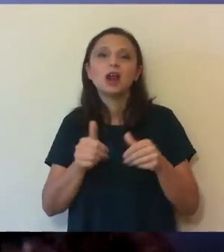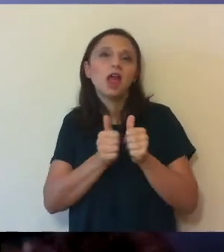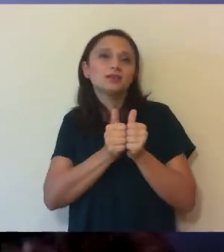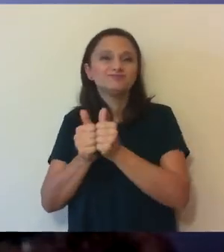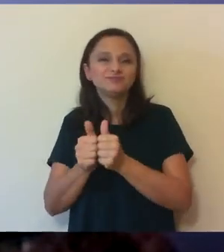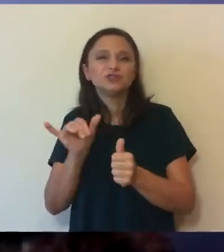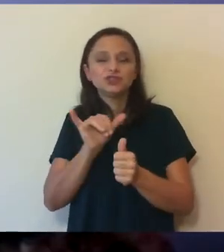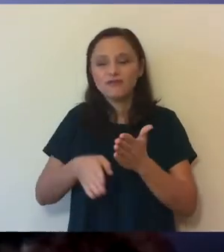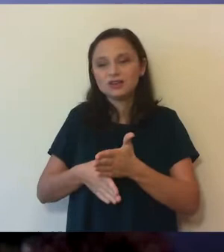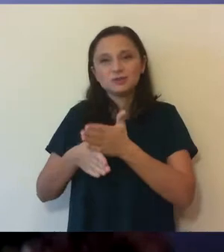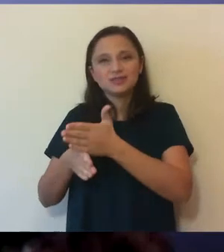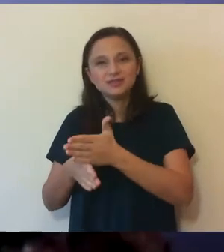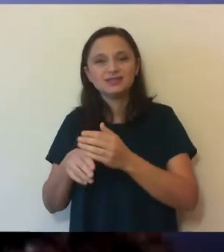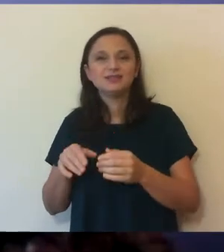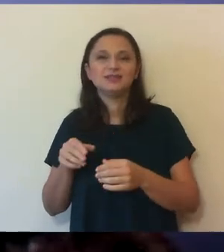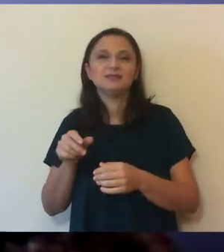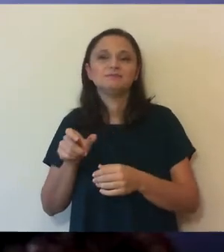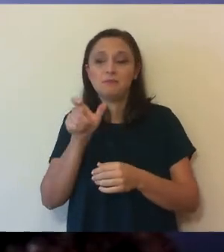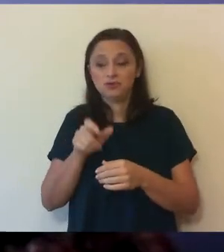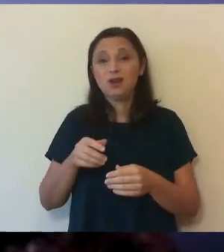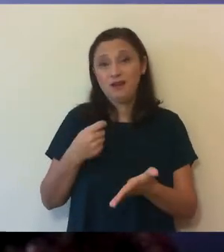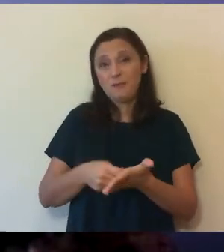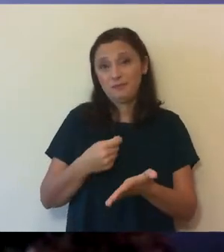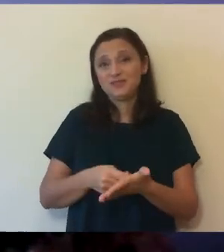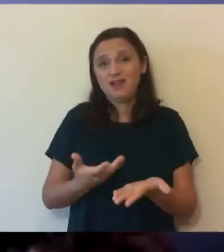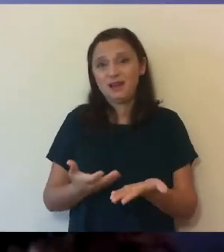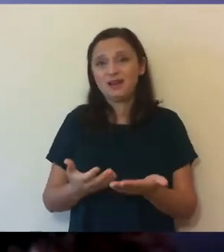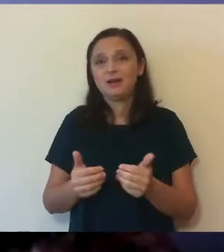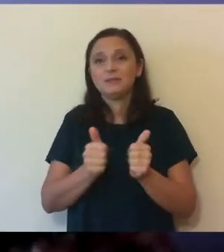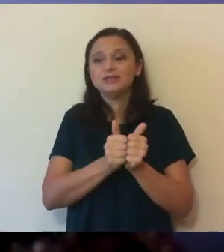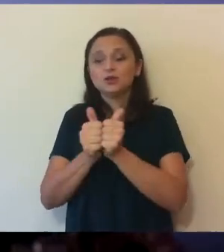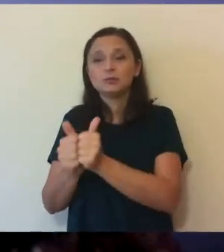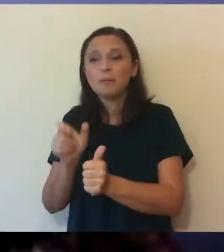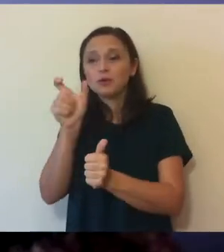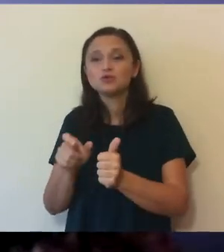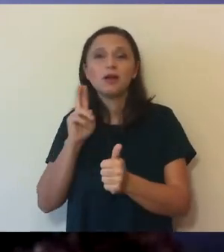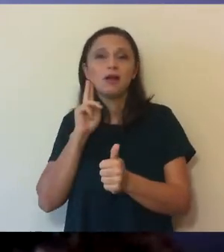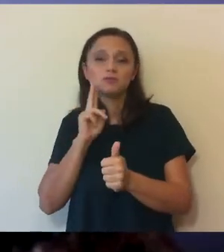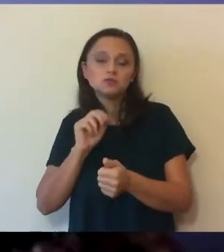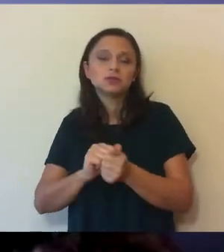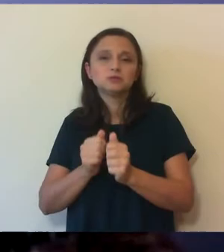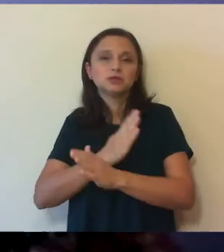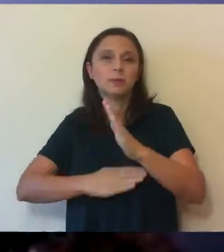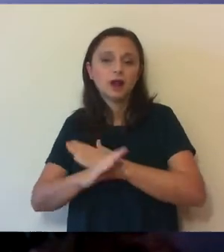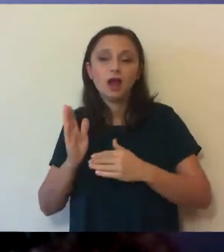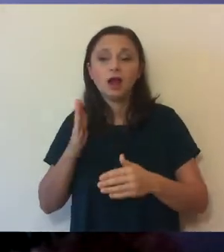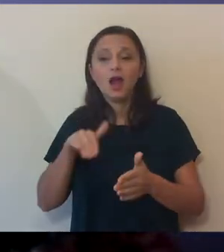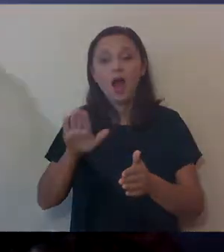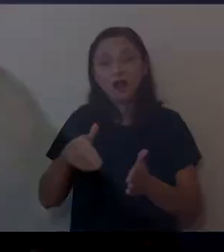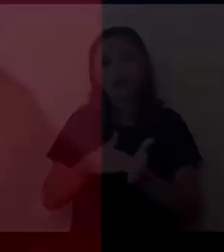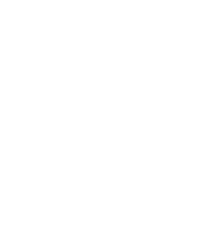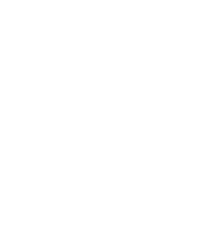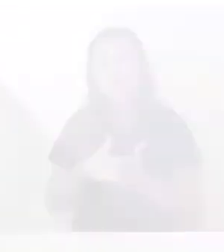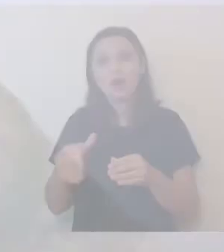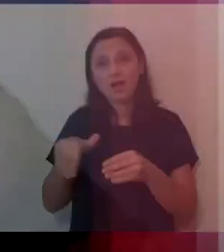fie susținut și salariul celui care însoțește persoana cu dizabilități care are nevoie de